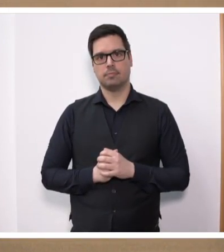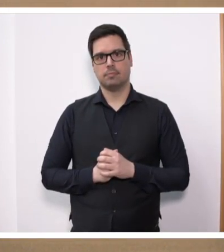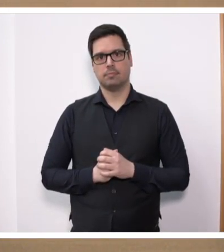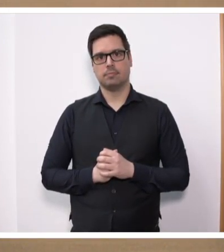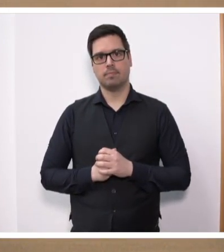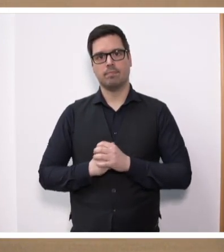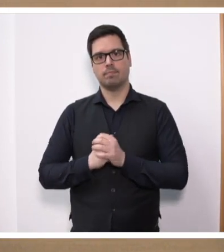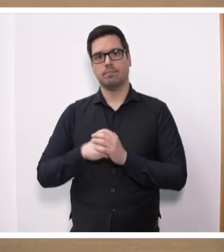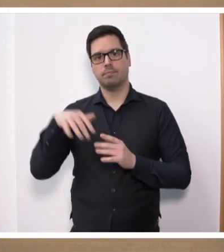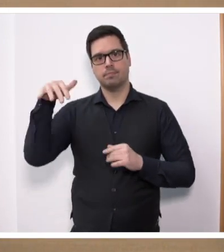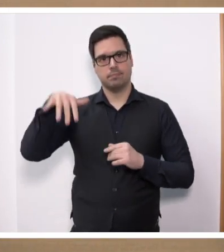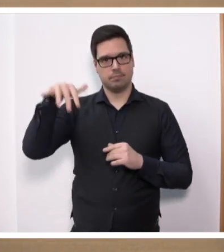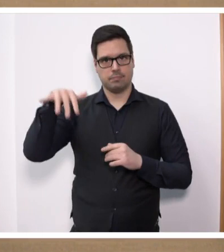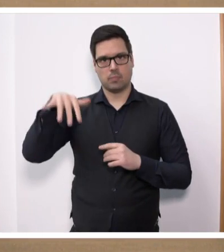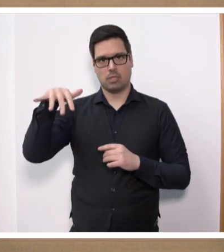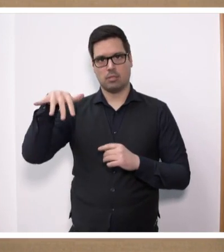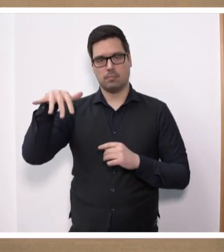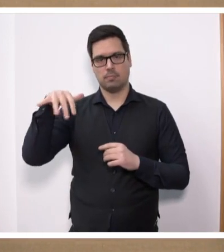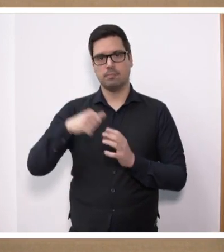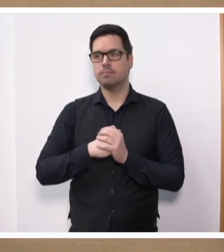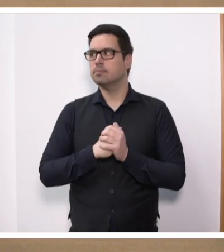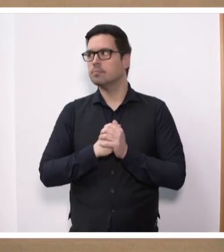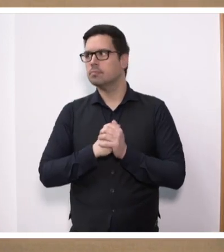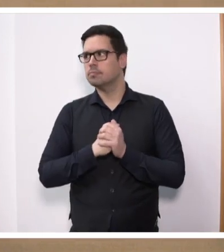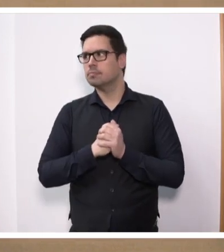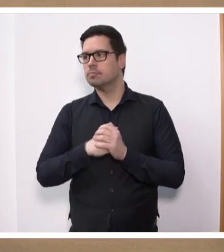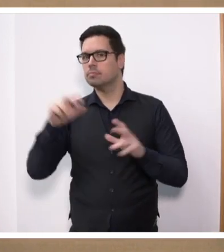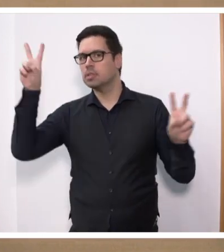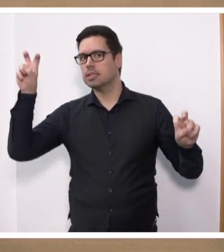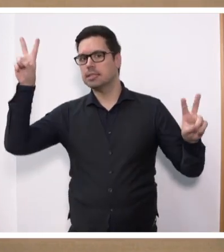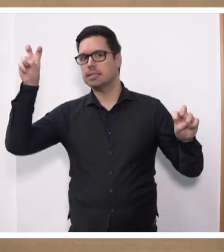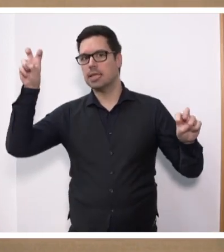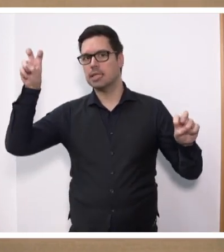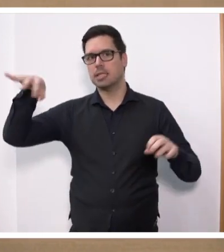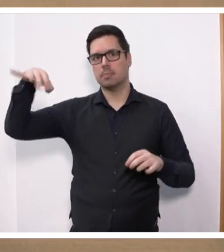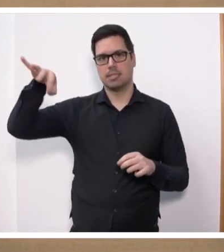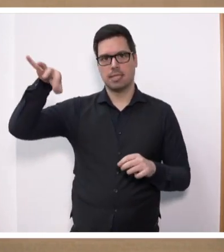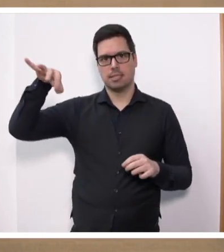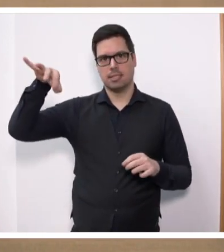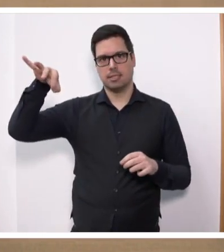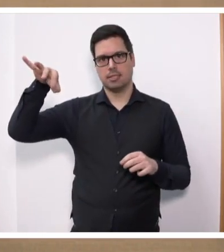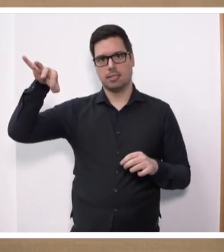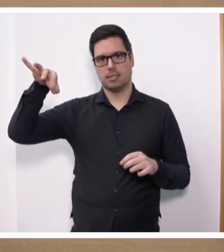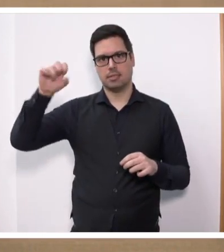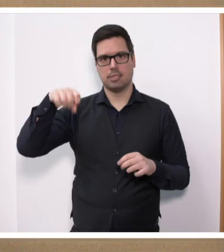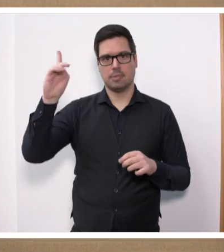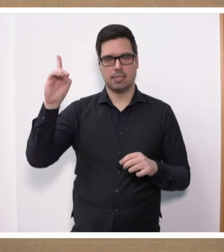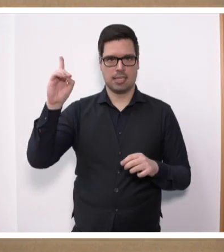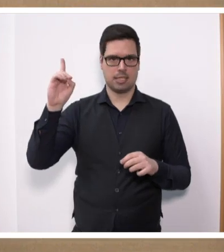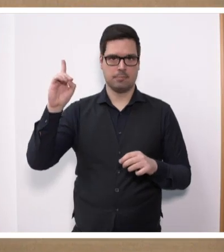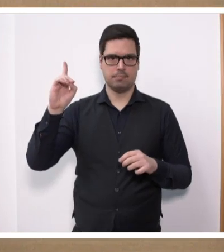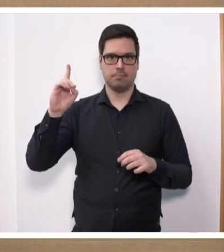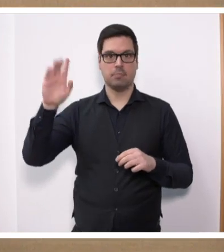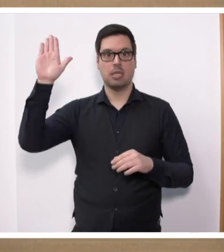Und dann schaue ich mir Ihren Antrag an. Wenn ich schon lese, und jetzt zitiere ich mit Erlaubnis der Präsidentin aus dem Antrag der SPD-Fraktion, daher